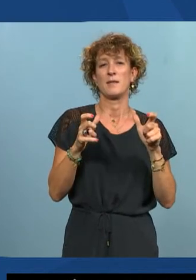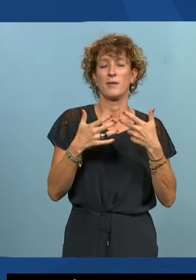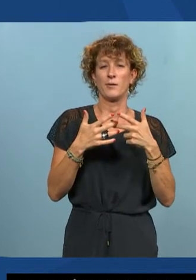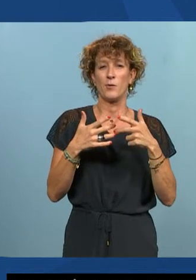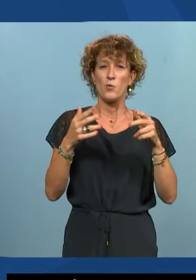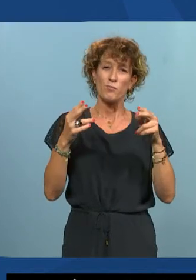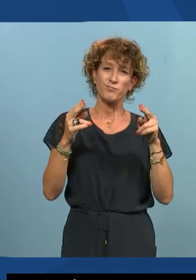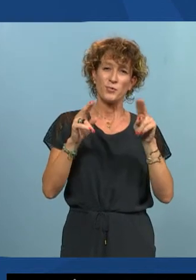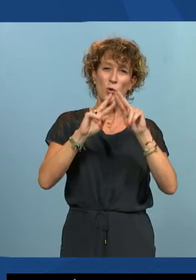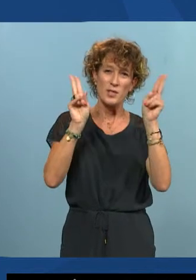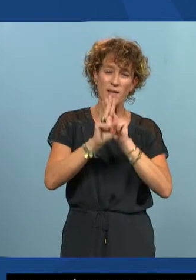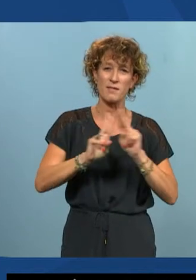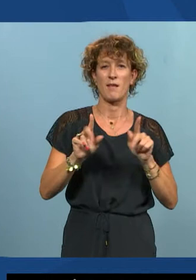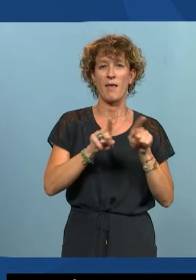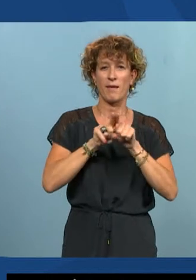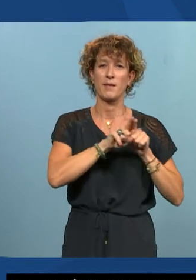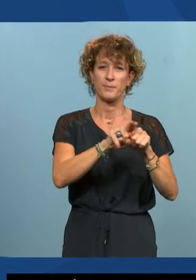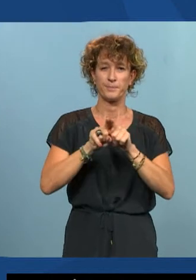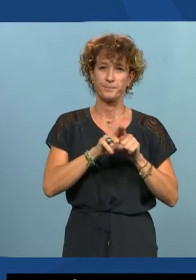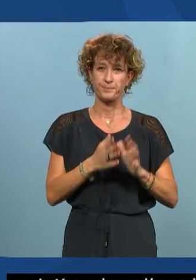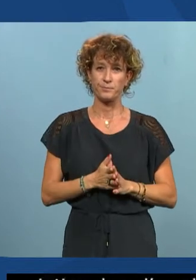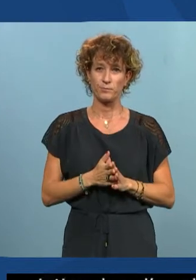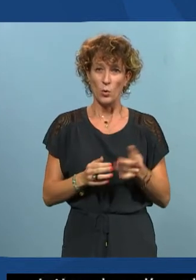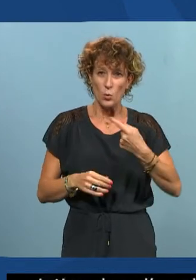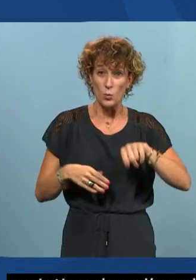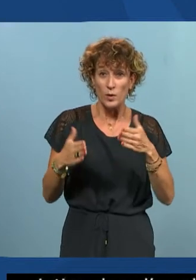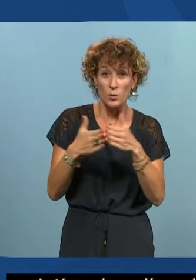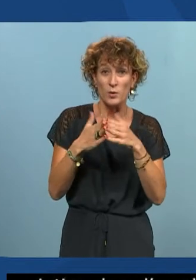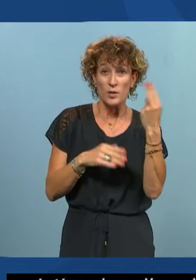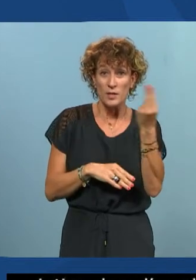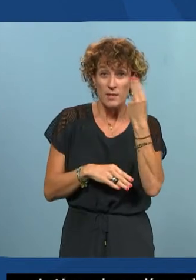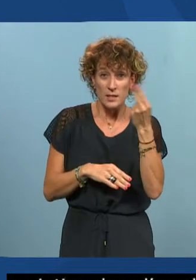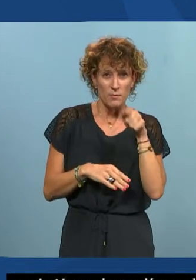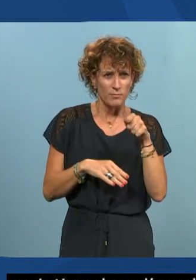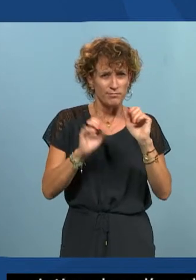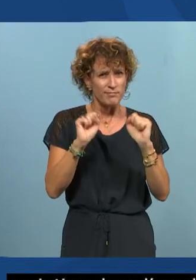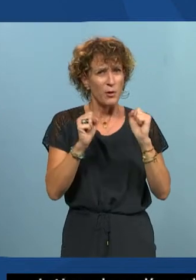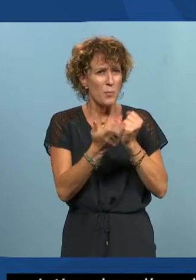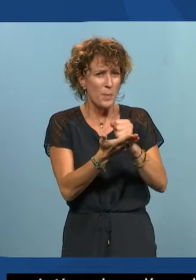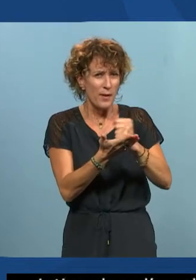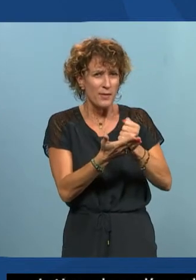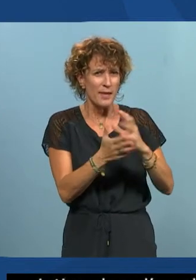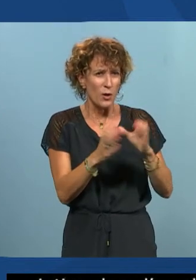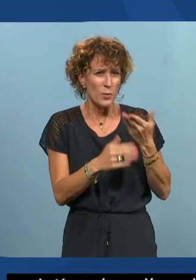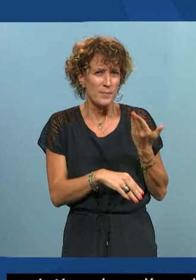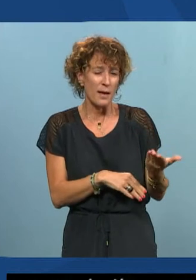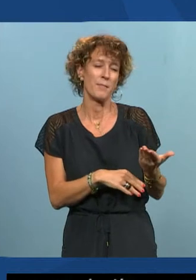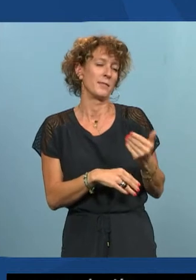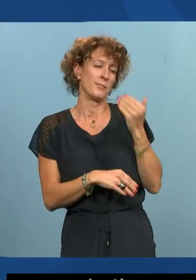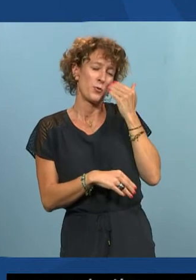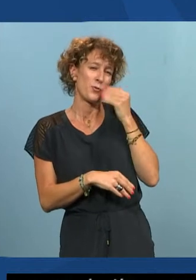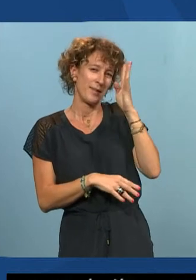l'égalité. Nous avons demandé à l'université si elle était d'accord pour piloter ce groupe-là, et connaissant Pierre,